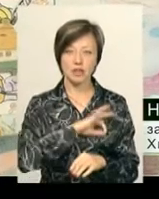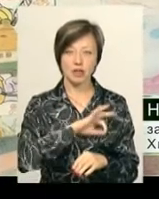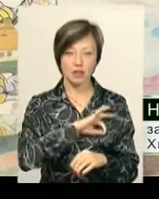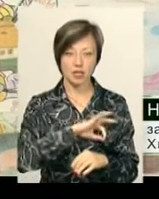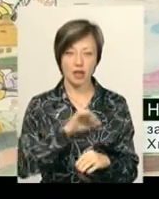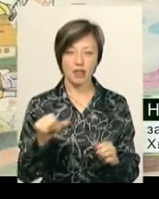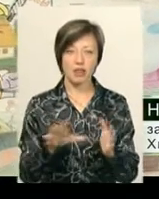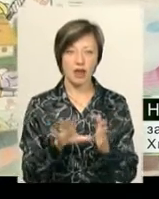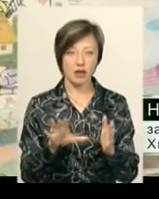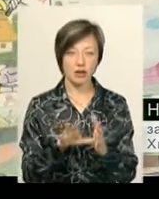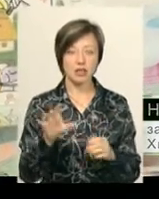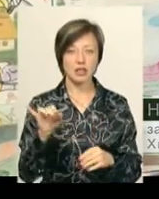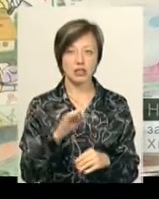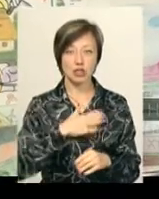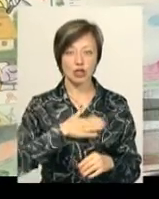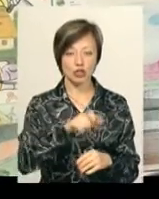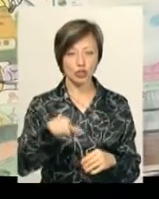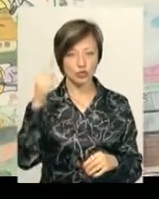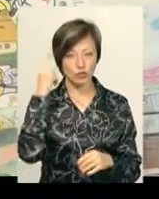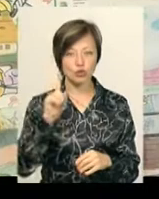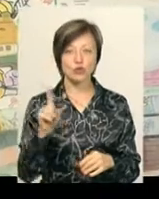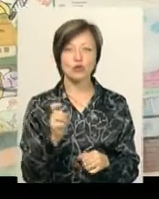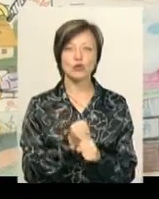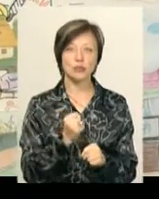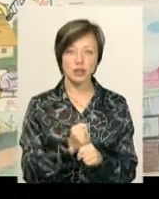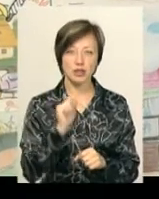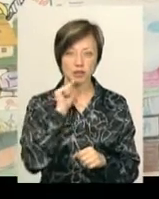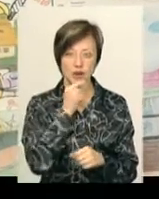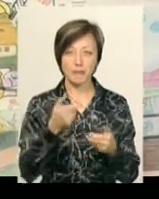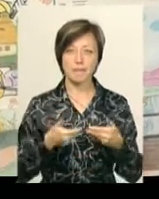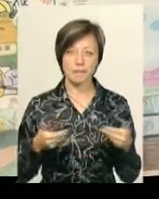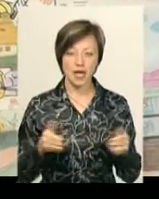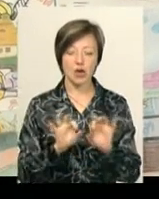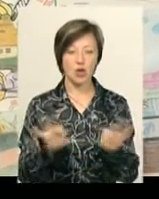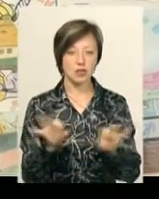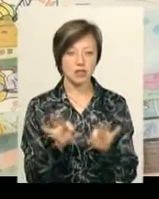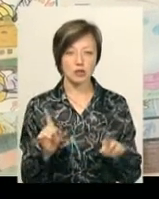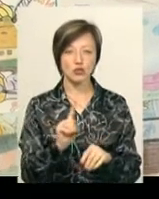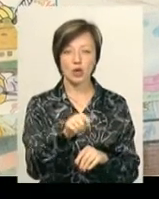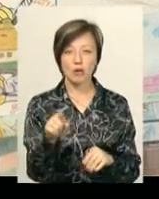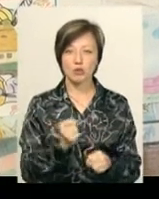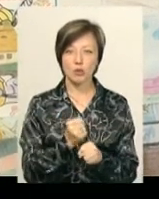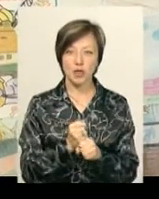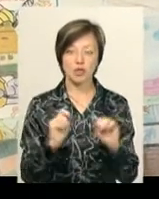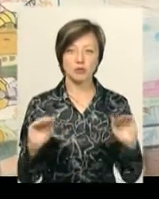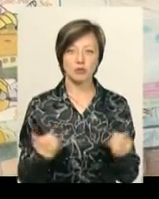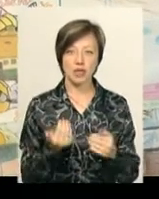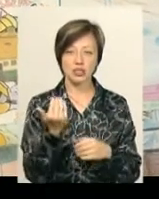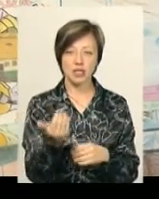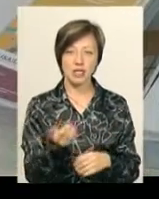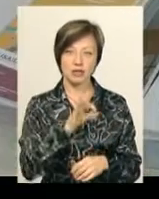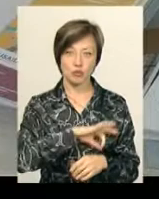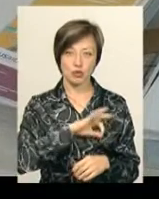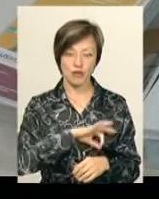енергоносіїв. І наші люди думають, що ж зробити. Тому ми саме розказуємо, що їм зробити, щоб зменшити їхні